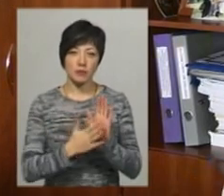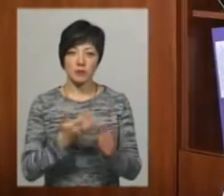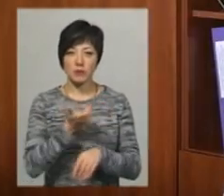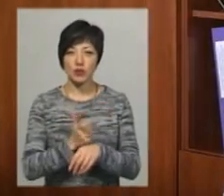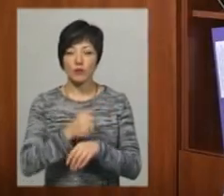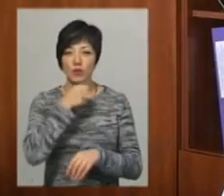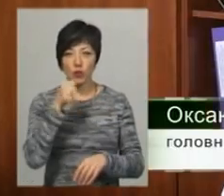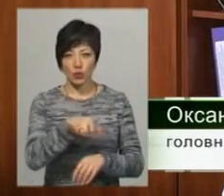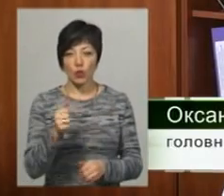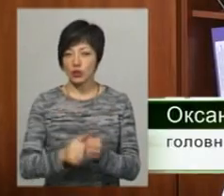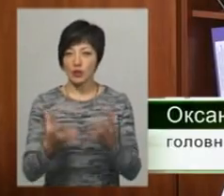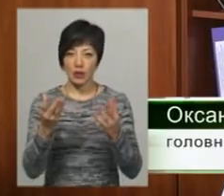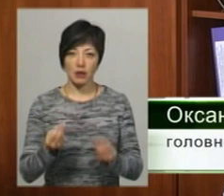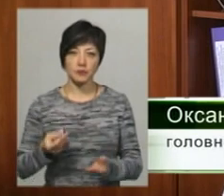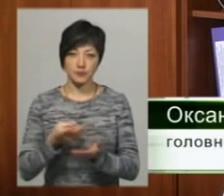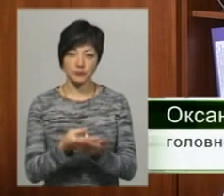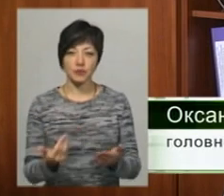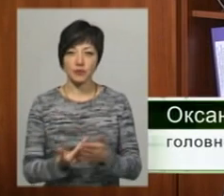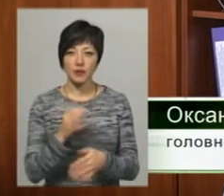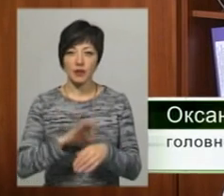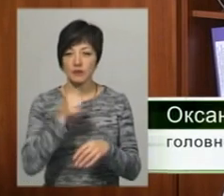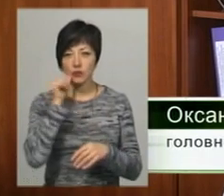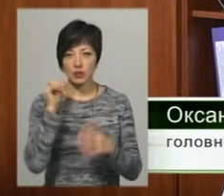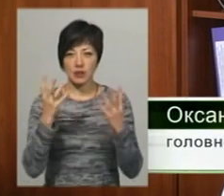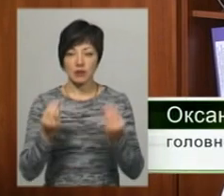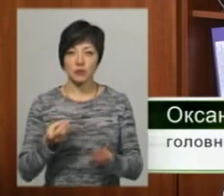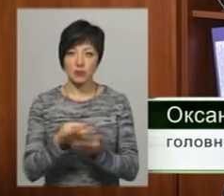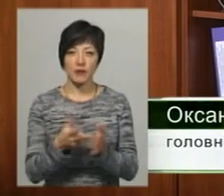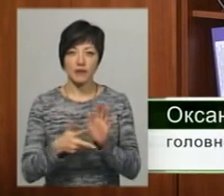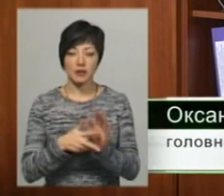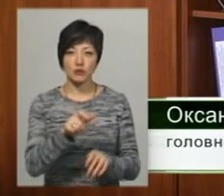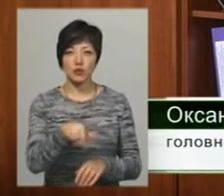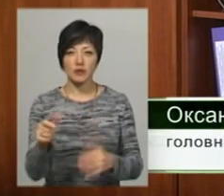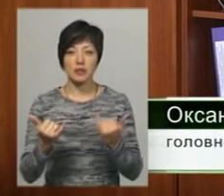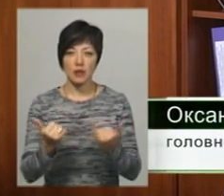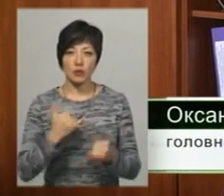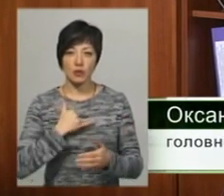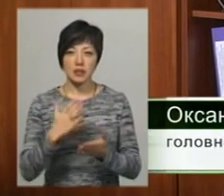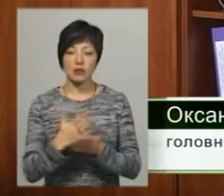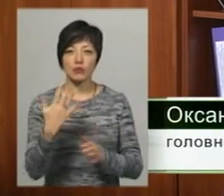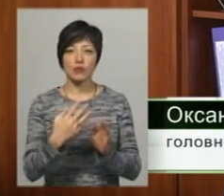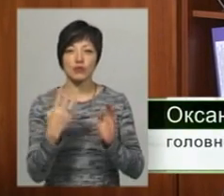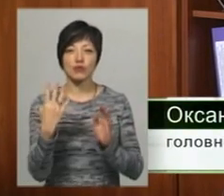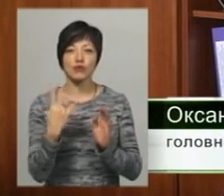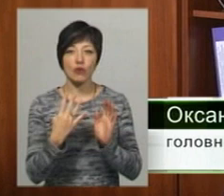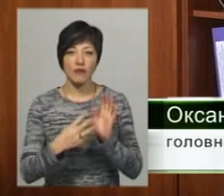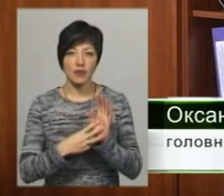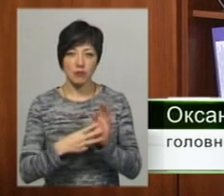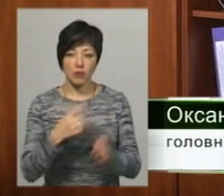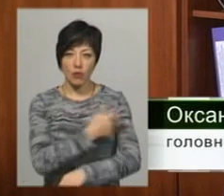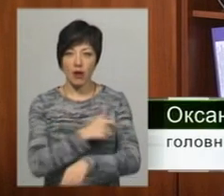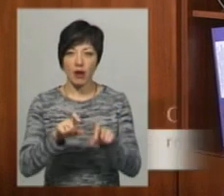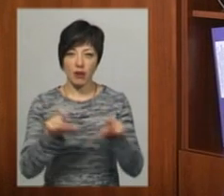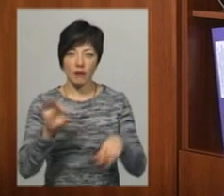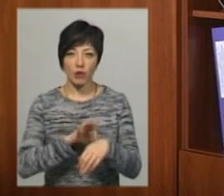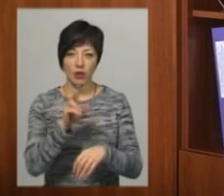дорослих. Кожен день до нас поступають нові хворі. За вчорашній день поступило 8 чоловік. Зараз в нас їх є 48 по лікарні хворих